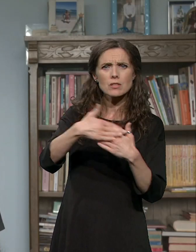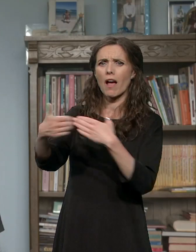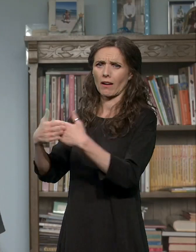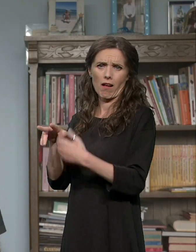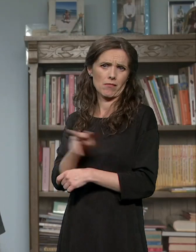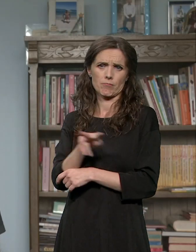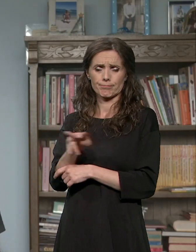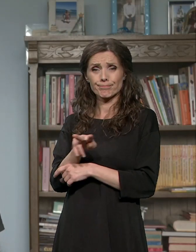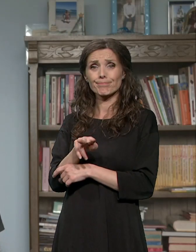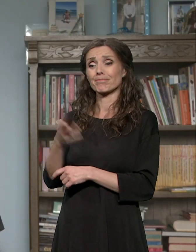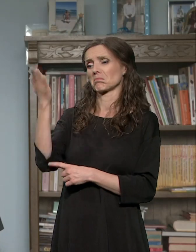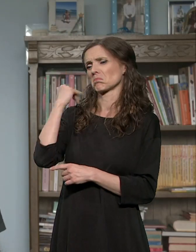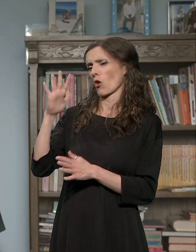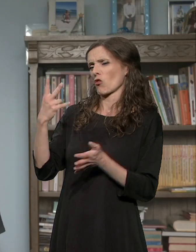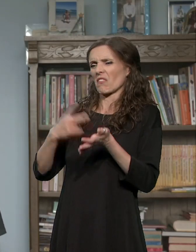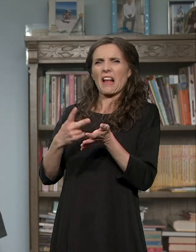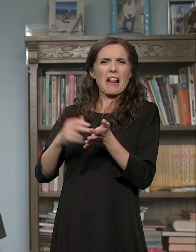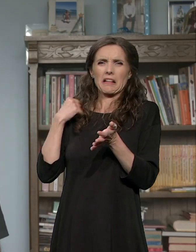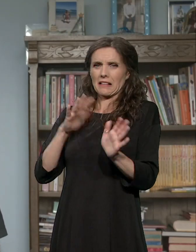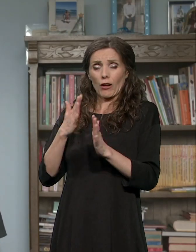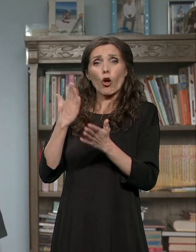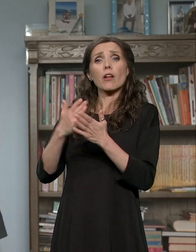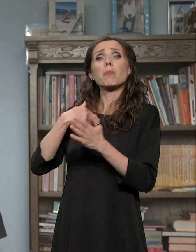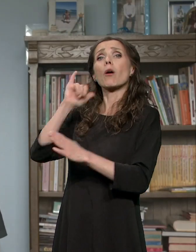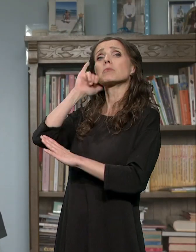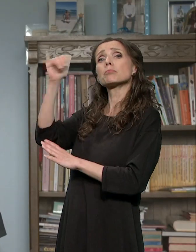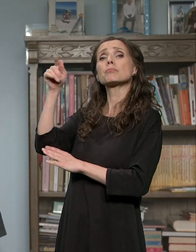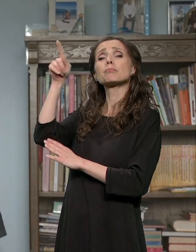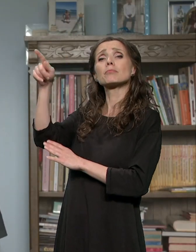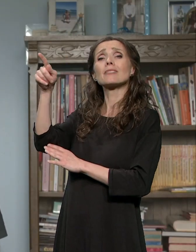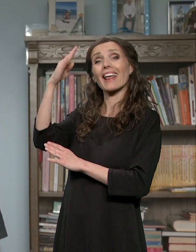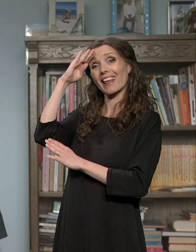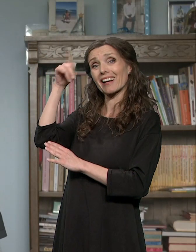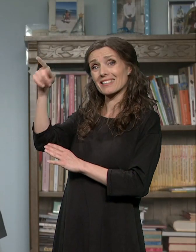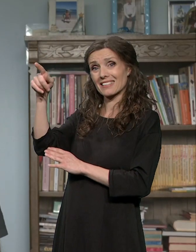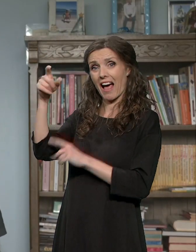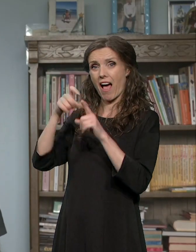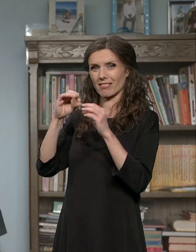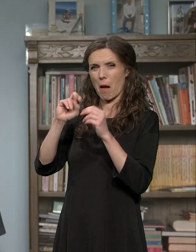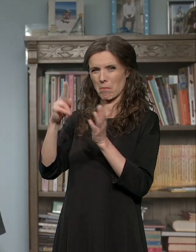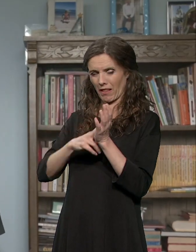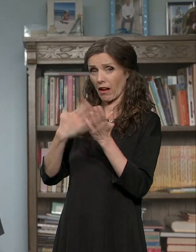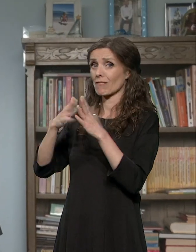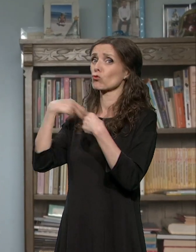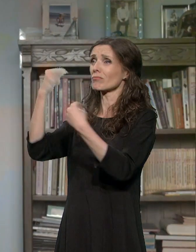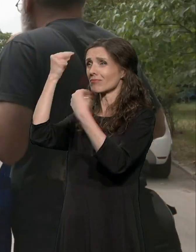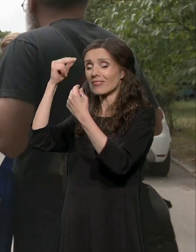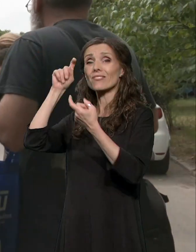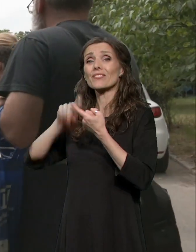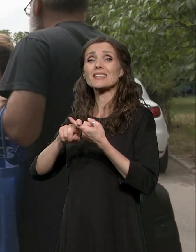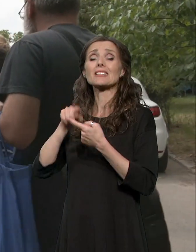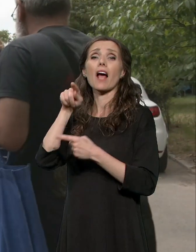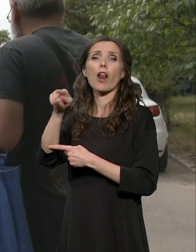Tokom 2000-ih sam išao na obuku u Dublin, bezanu za personalnu asistenciju.